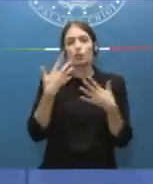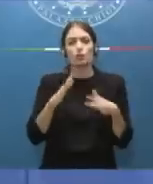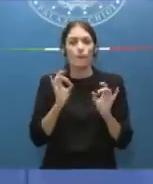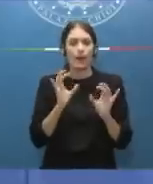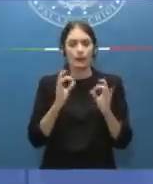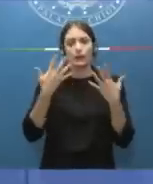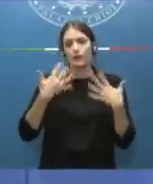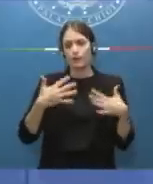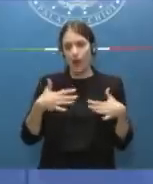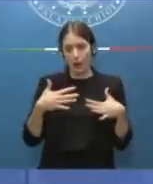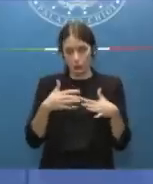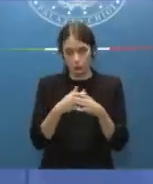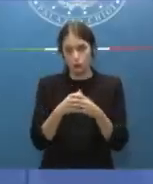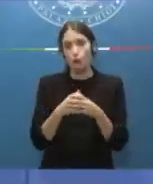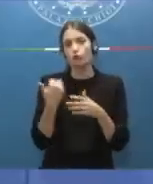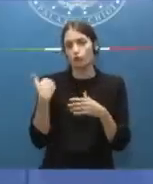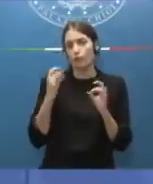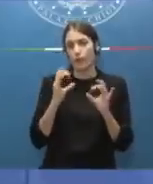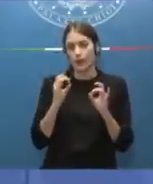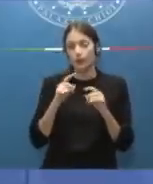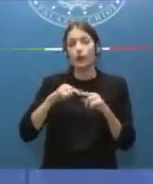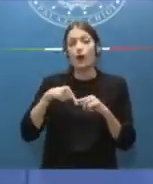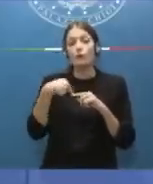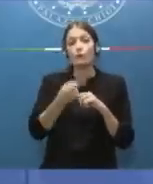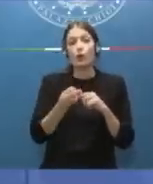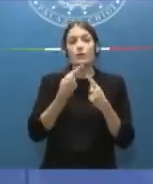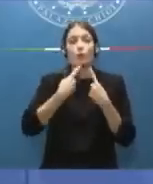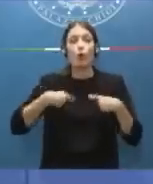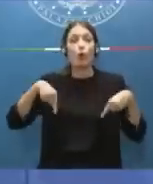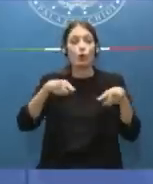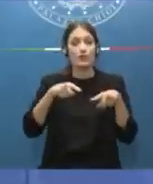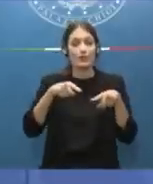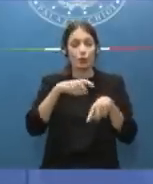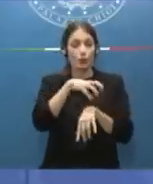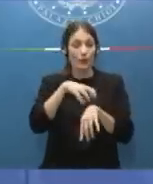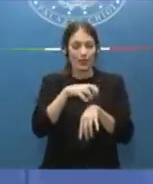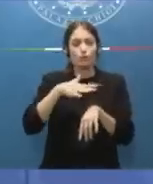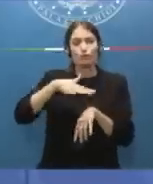mattina. Nel prossimo Consiglio dei Ministri, del quale vi parlerò tra poco,